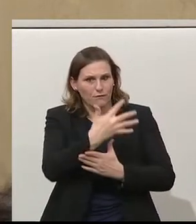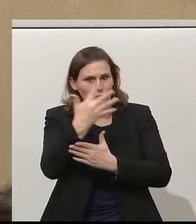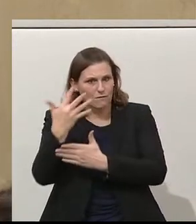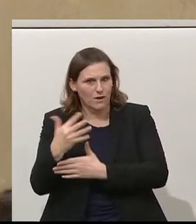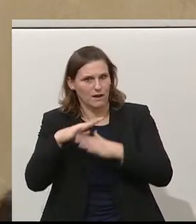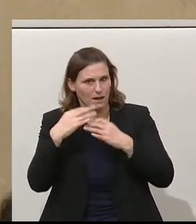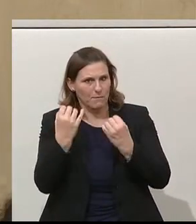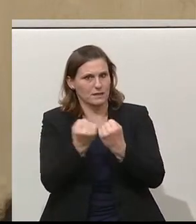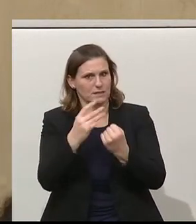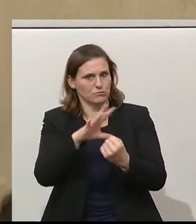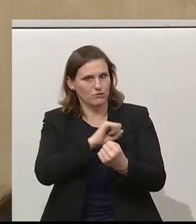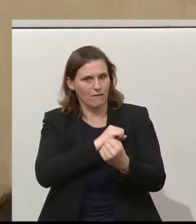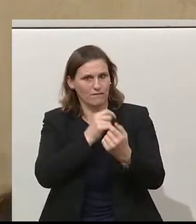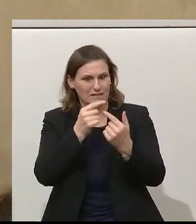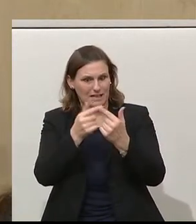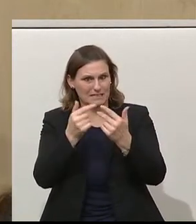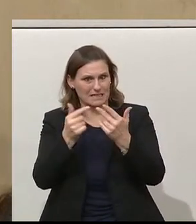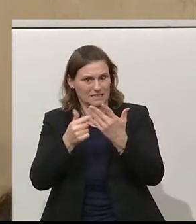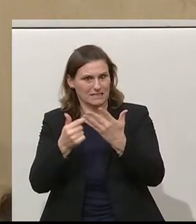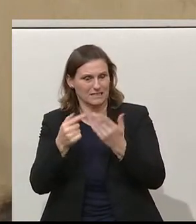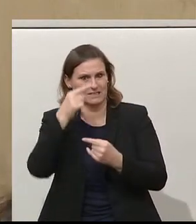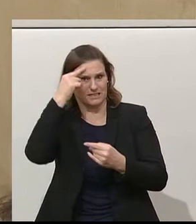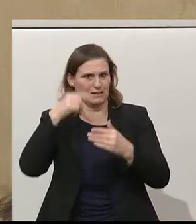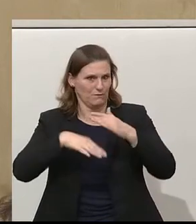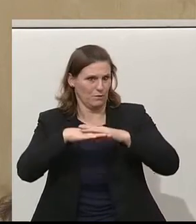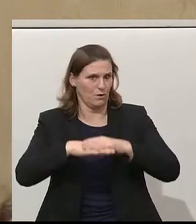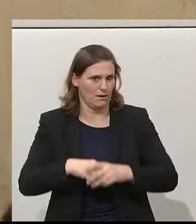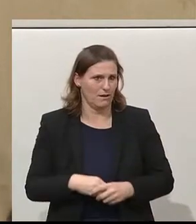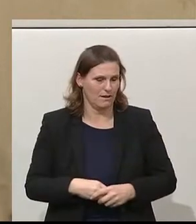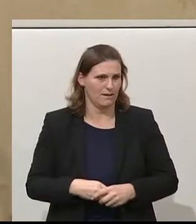gemeinsam gelingen wird. Das hielt ich für wesentlich sinnvoller. Und glauben Sie mir,